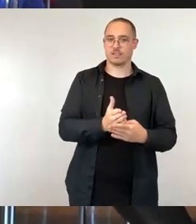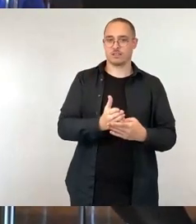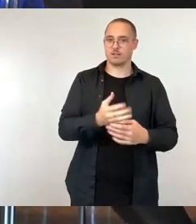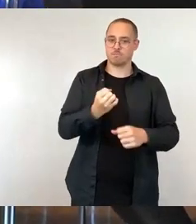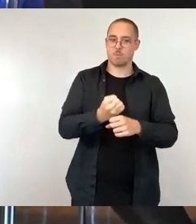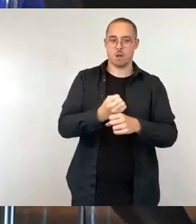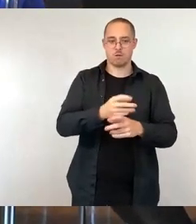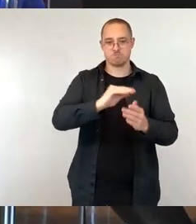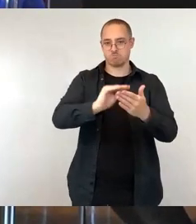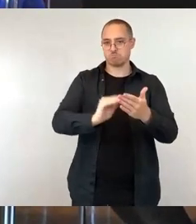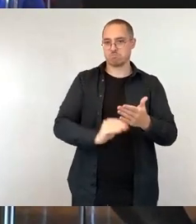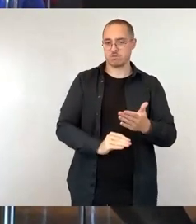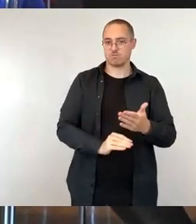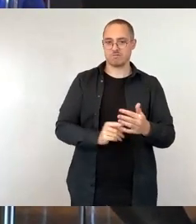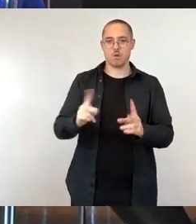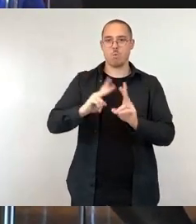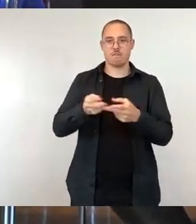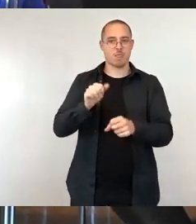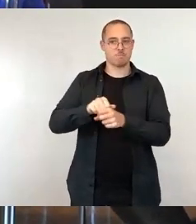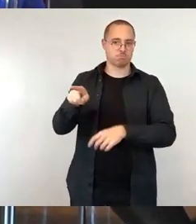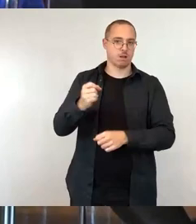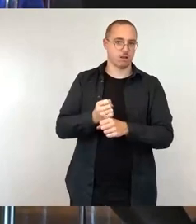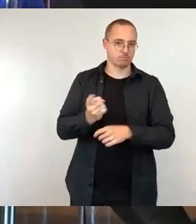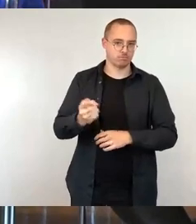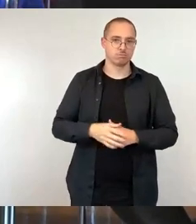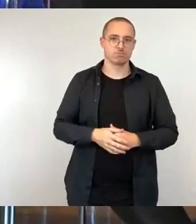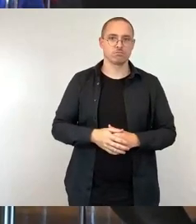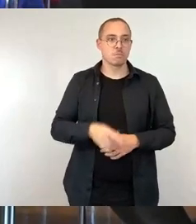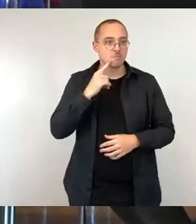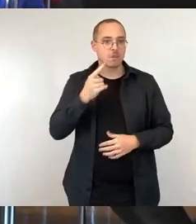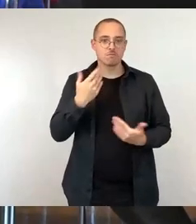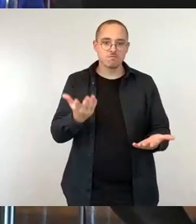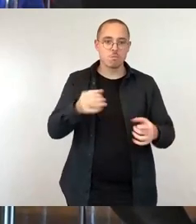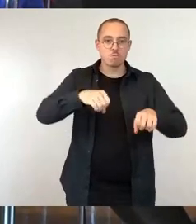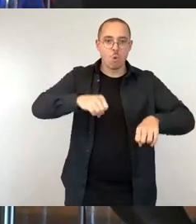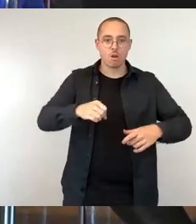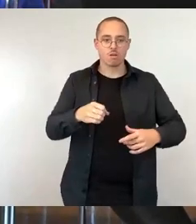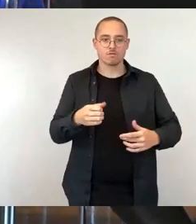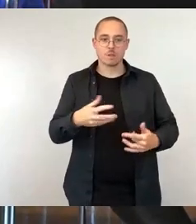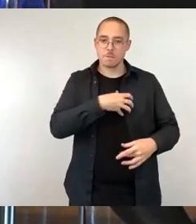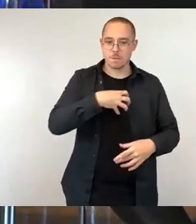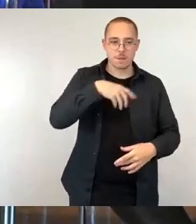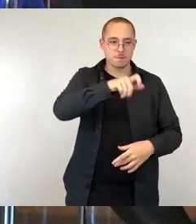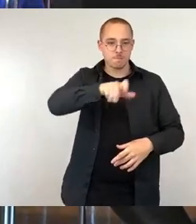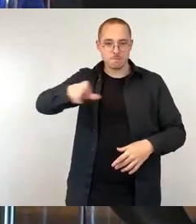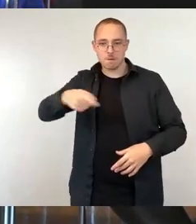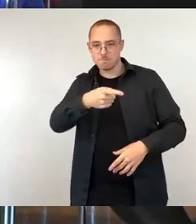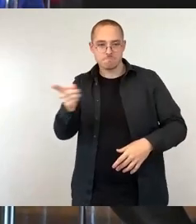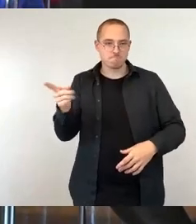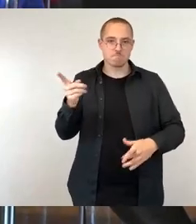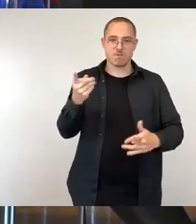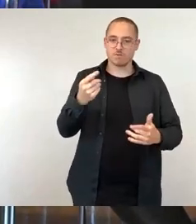dann sicher sehr ausführlich über die Möglichkeiten der Abkühlung von Dresdnerinnen und Dresdnern die Rede sein, bei